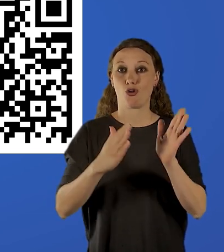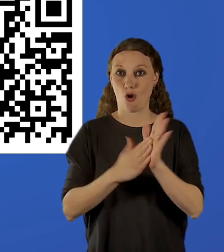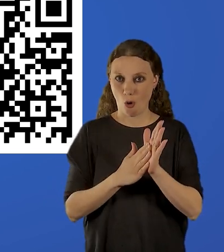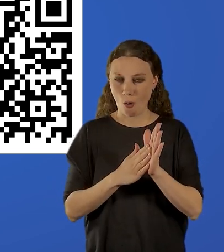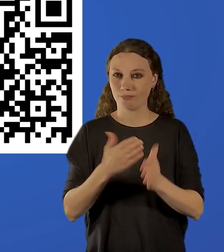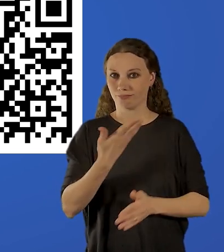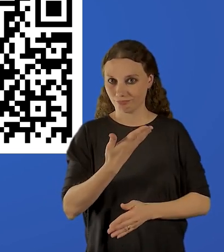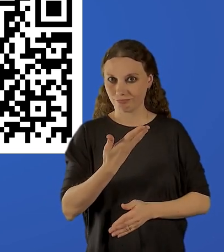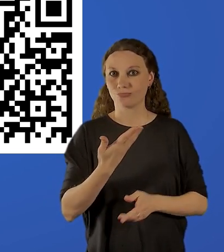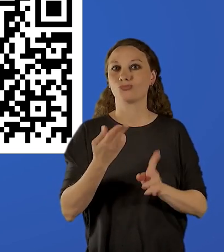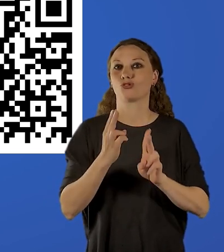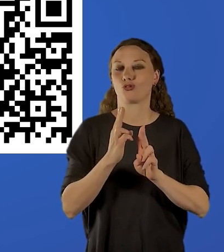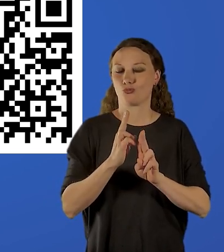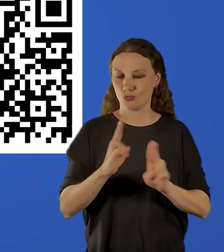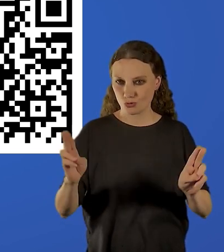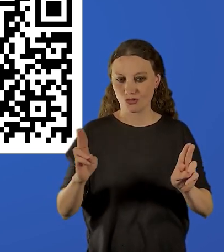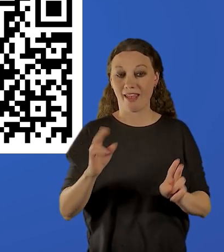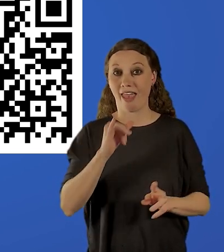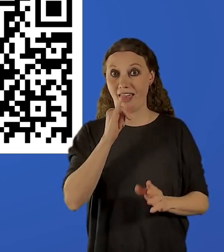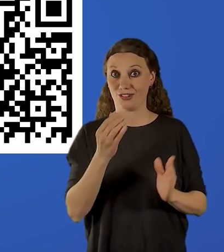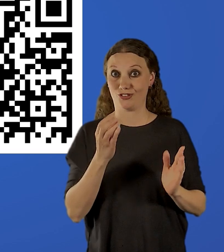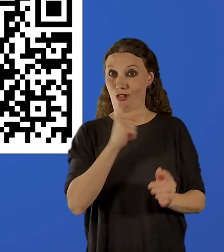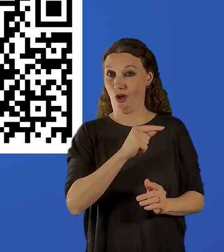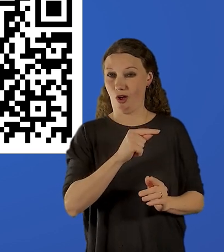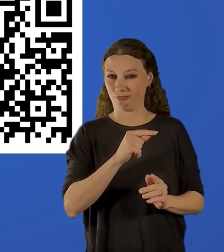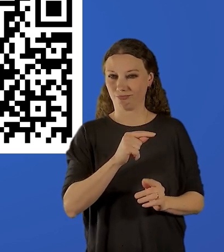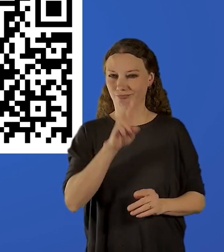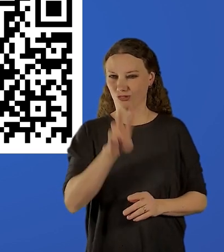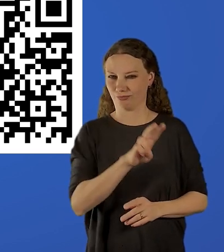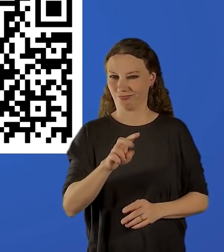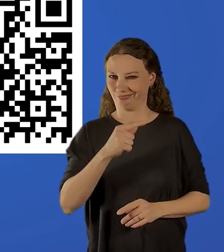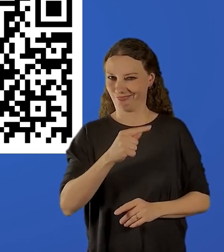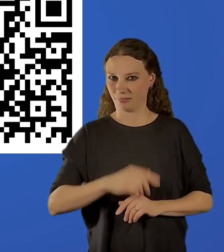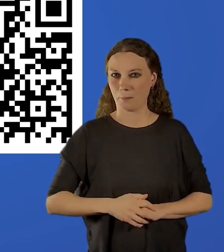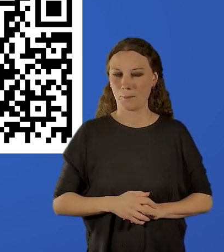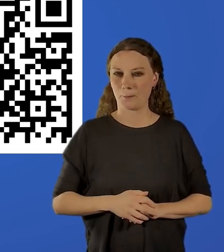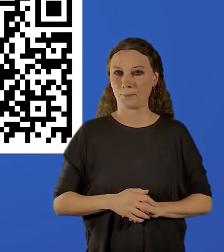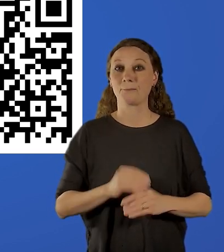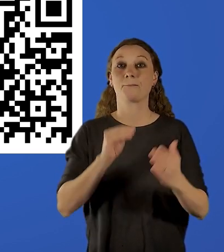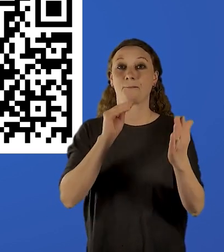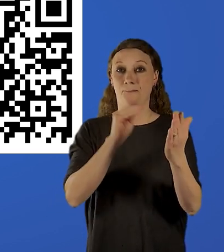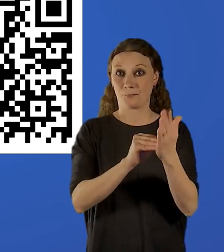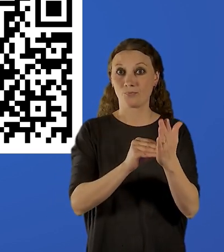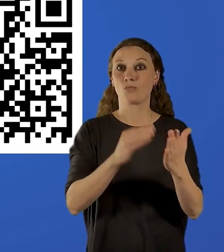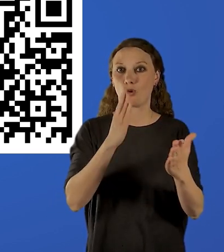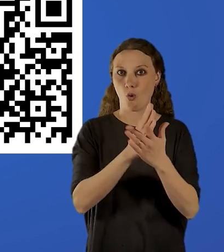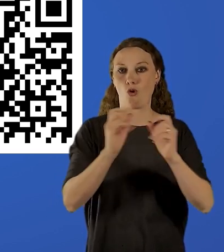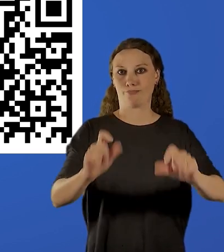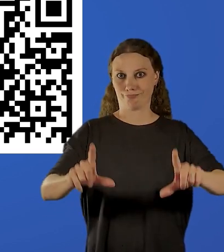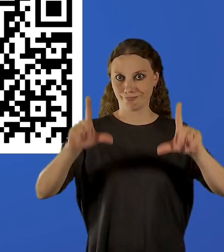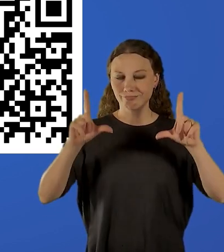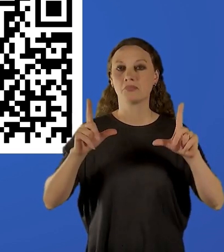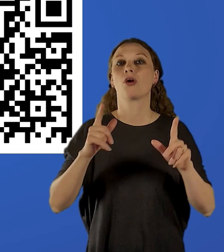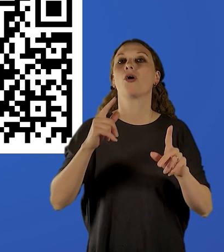Kempuj online, takže to políčka, které se na té stránce objeví, napíšete Kempuj online, dostanete se sem k nám a budete moct